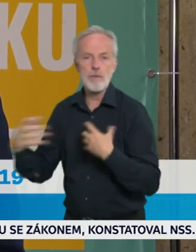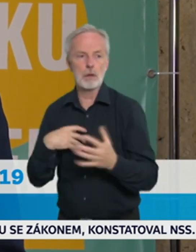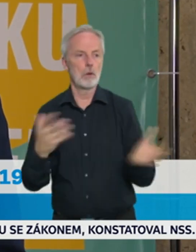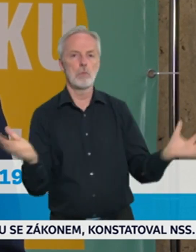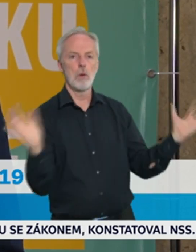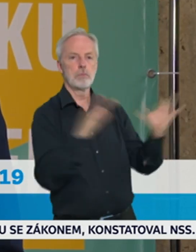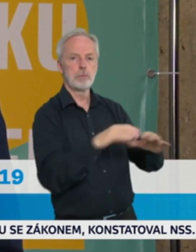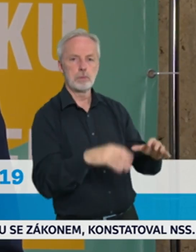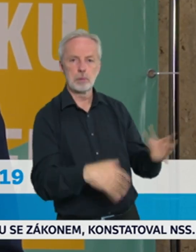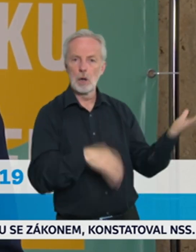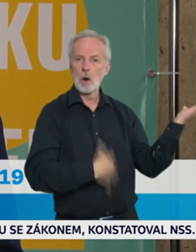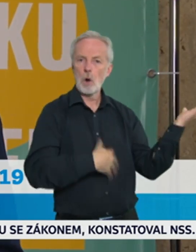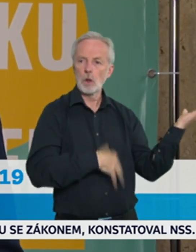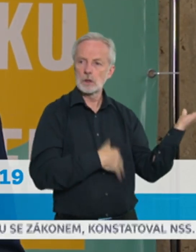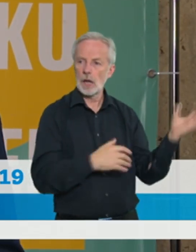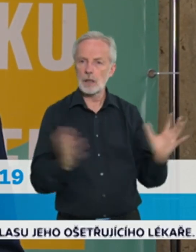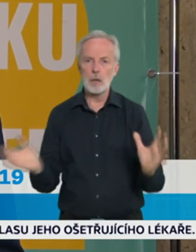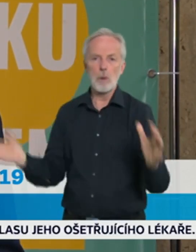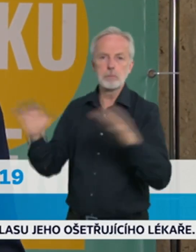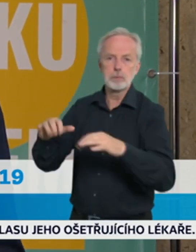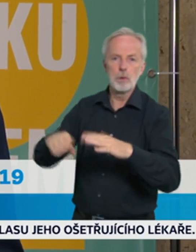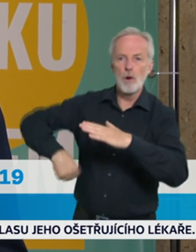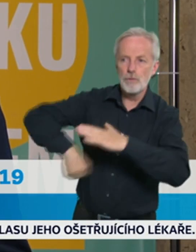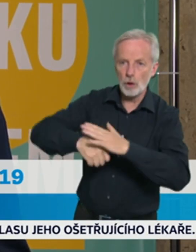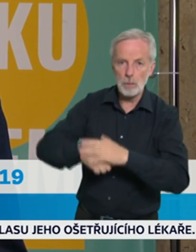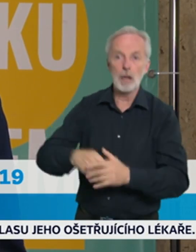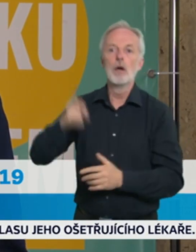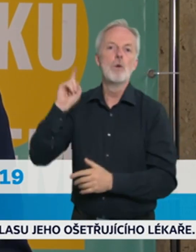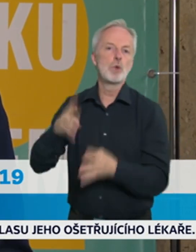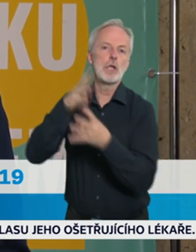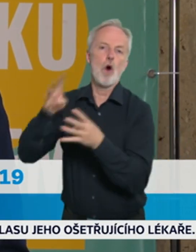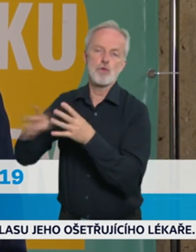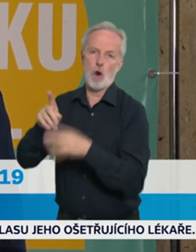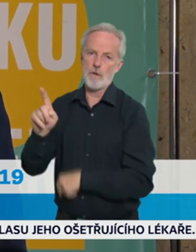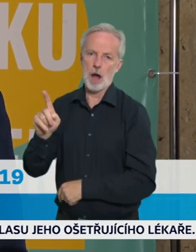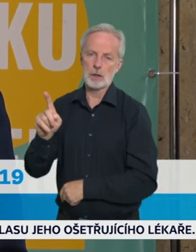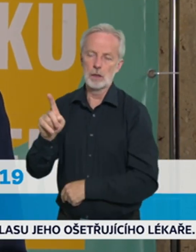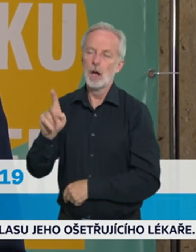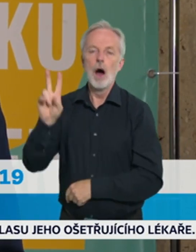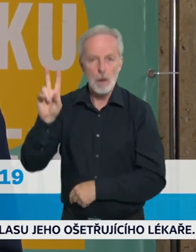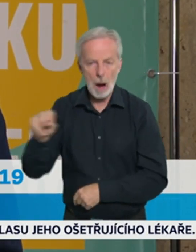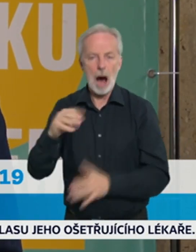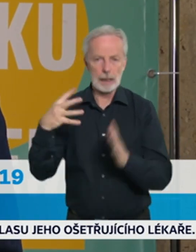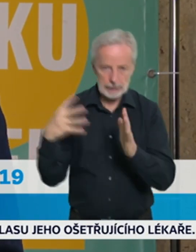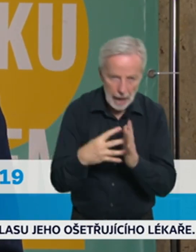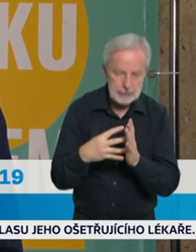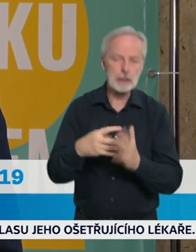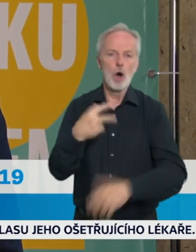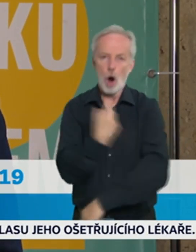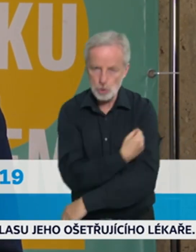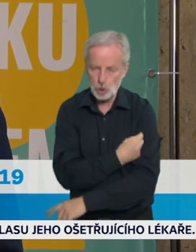na jednom místě kumulovat lidé, kteří mohou být nakažení a mohli by nákazu dále